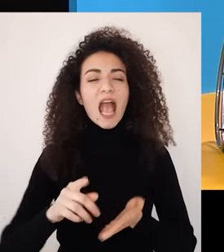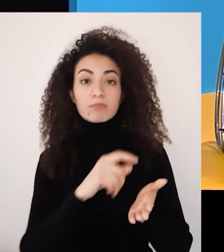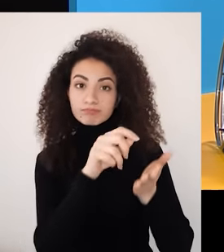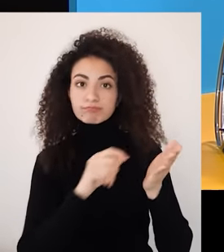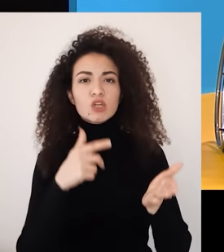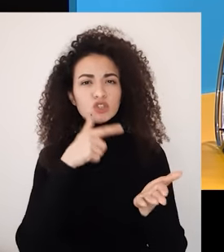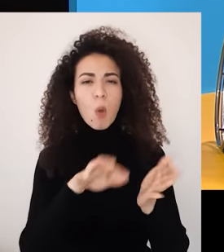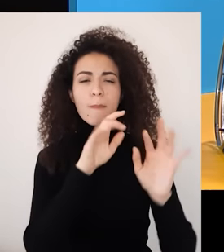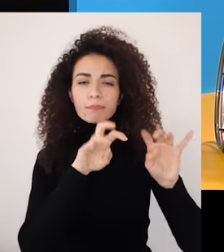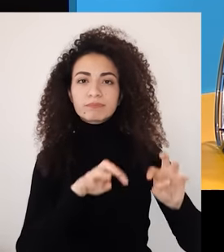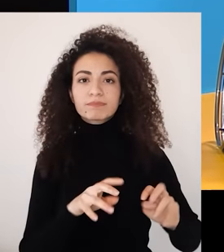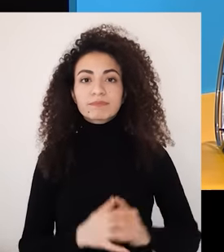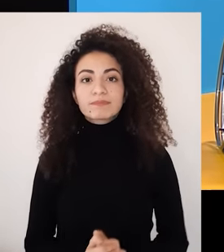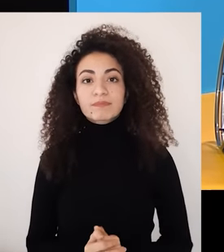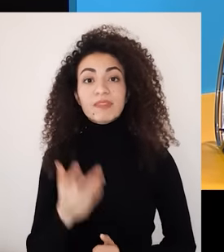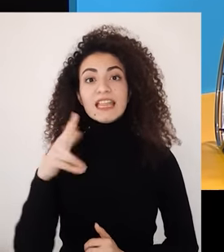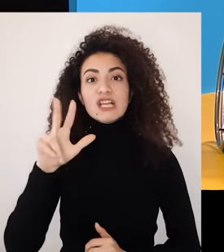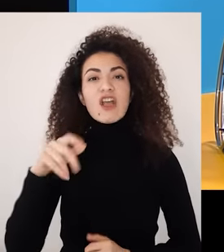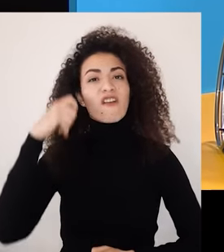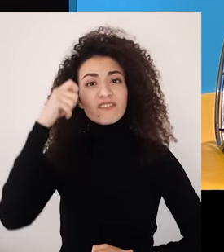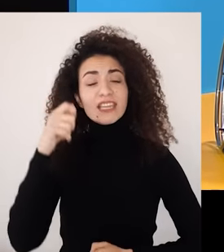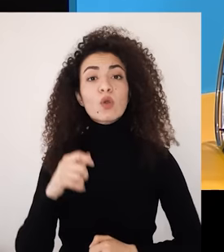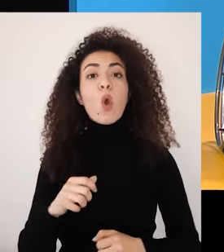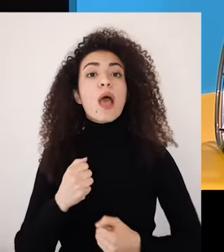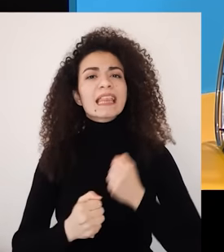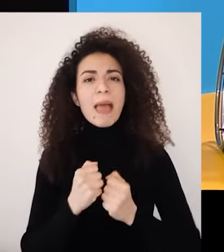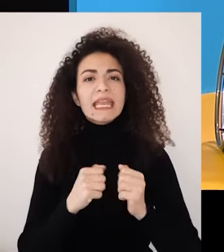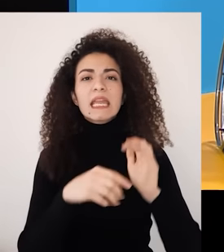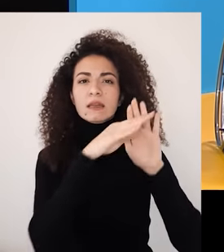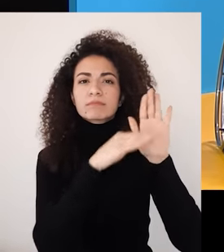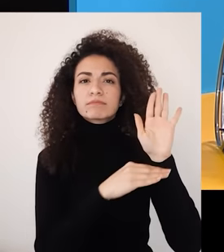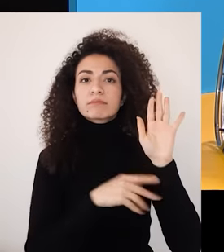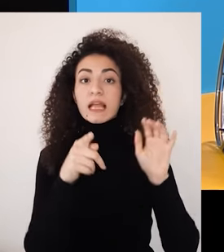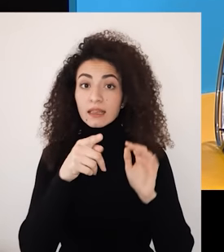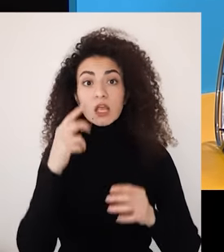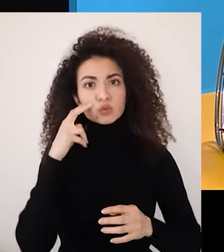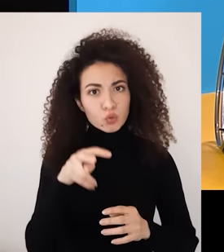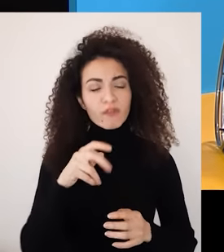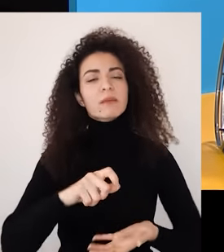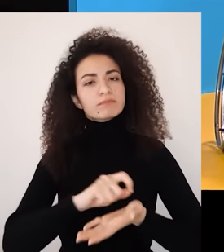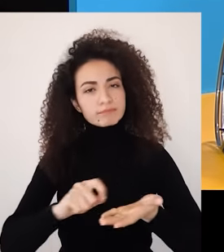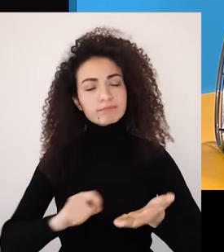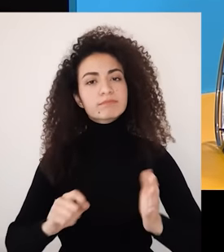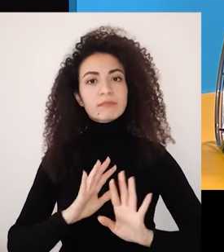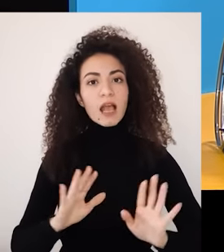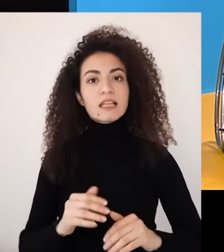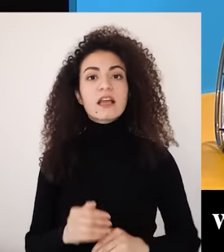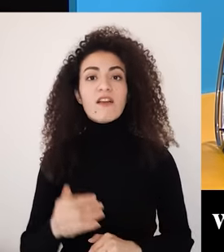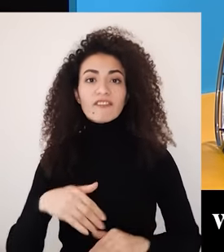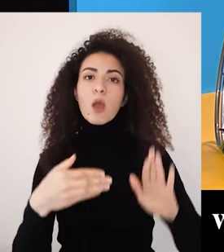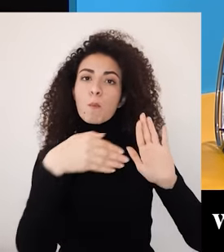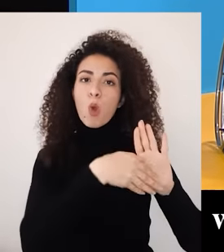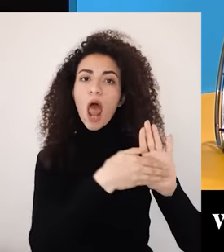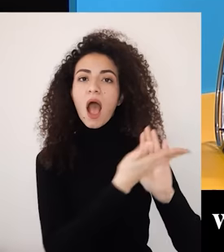تاريتاً الاطلاع على القراءات والفيديوهات وتطبيق التمارين اللي بتكمل المعلومات والأدوات اللي تبحثنا فيها